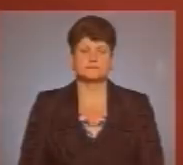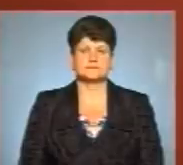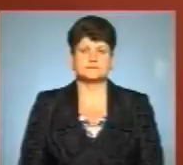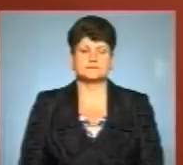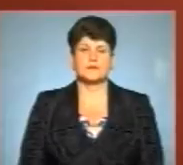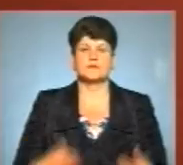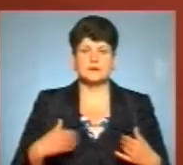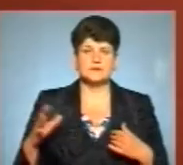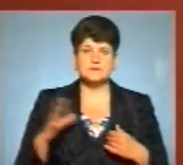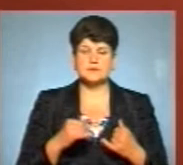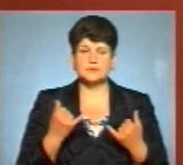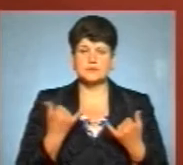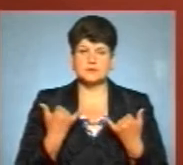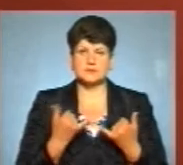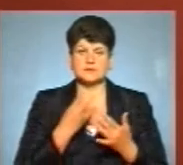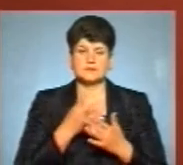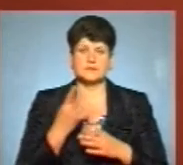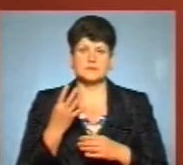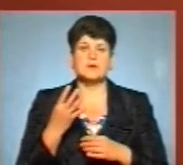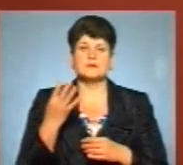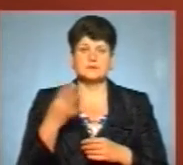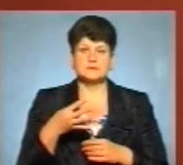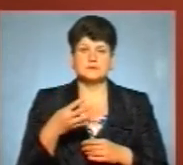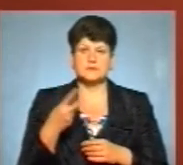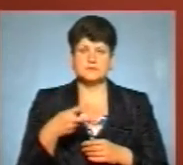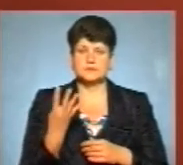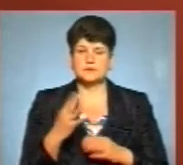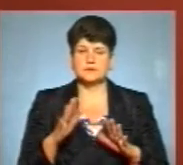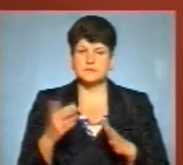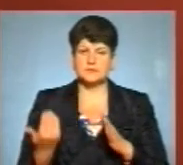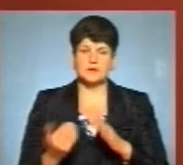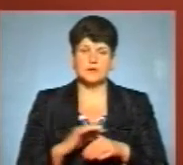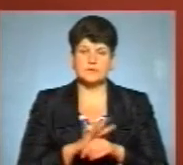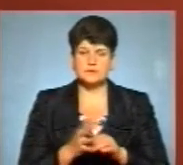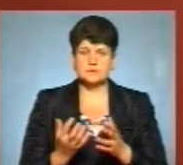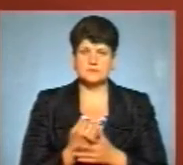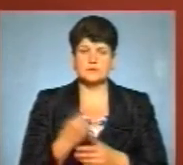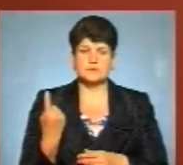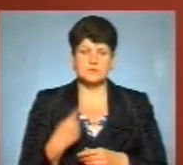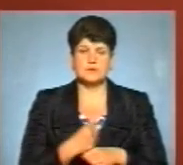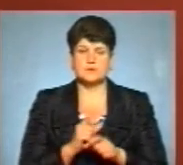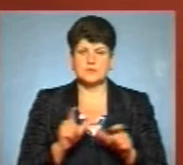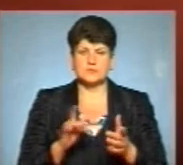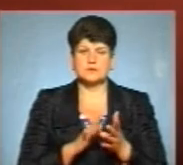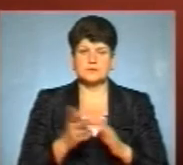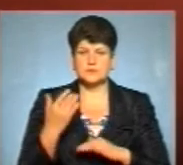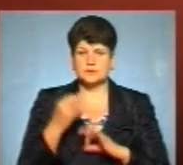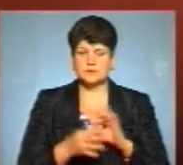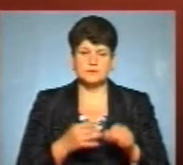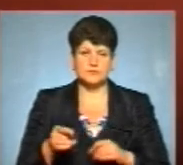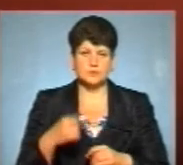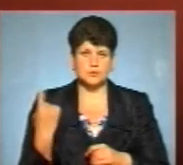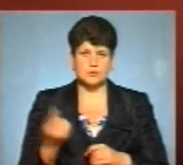Мої вітання усім, хто зараз з нами. 24 нових випадки коронавірусу виявили в обласному лабораторному центрі минулої доби на